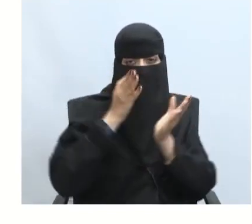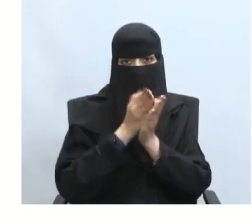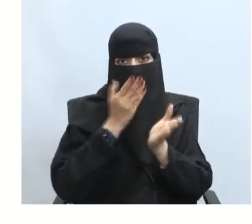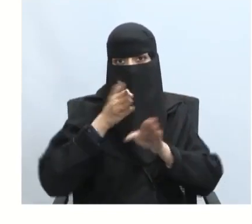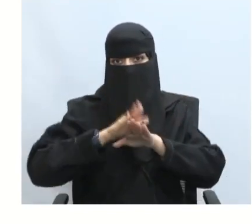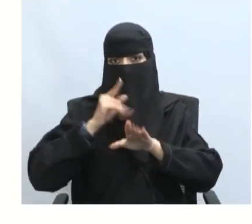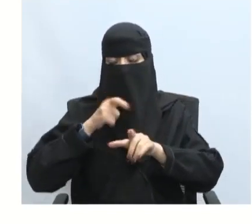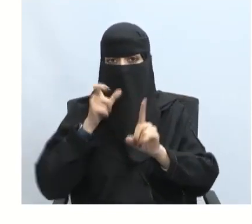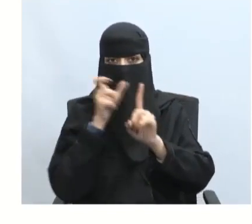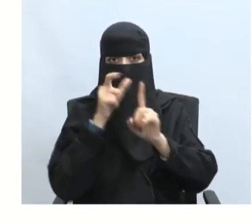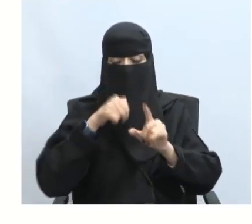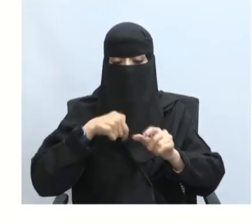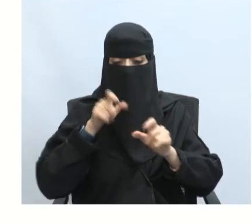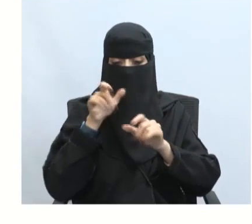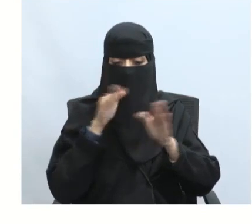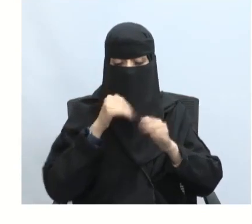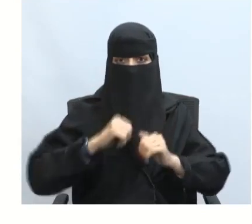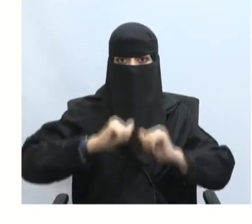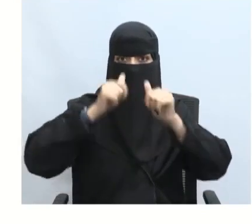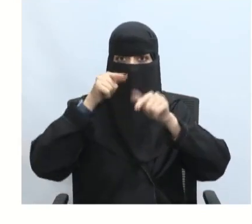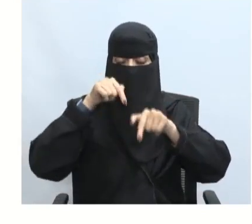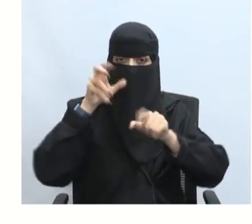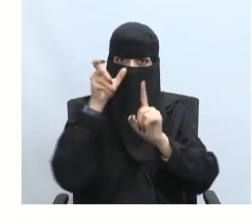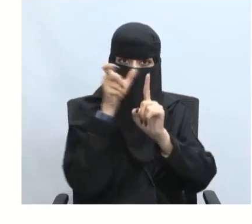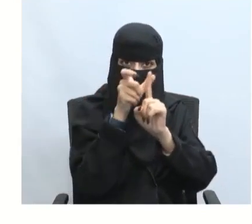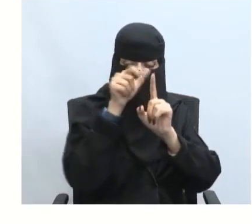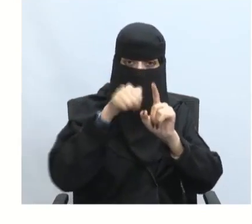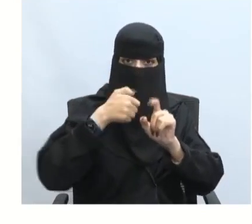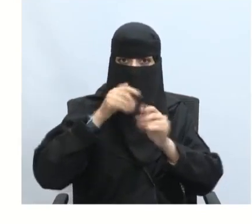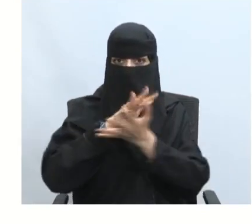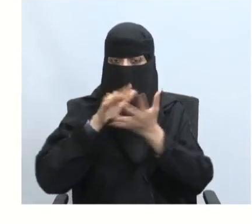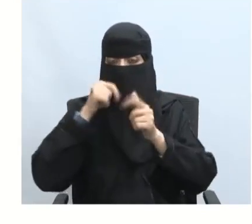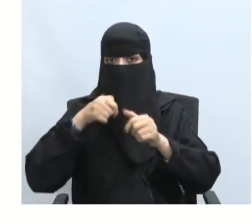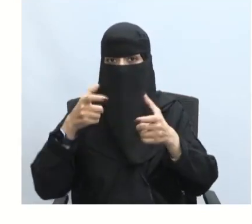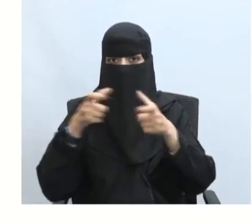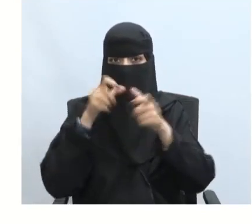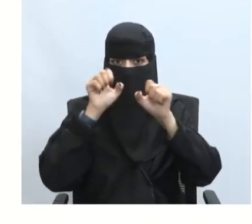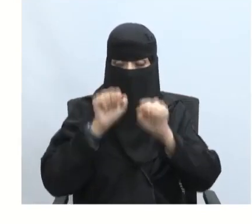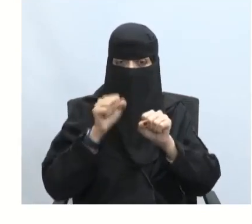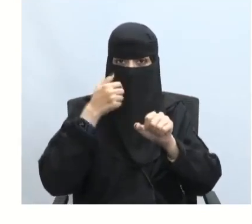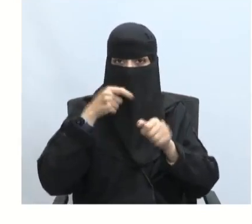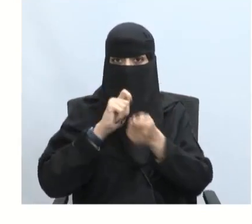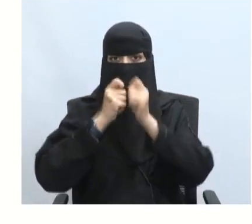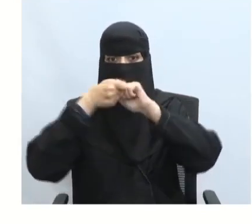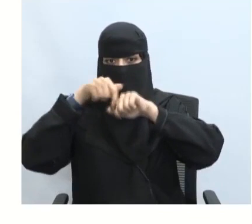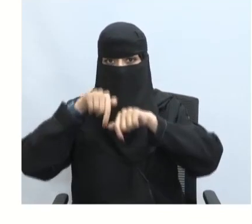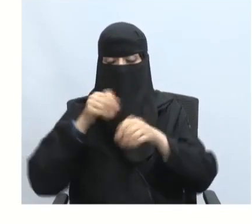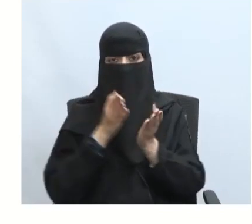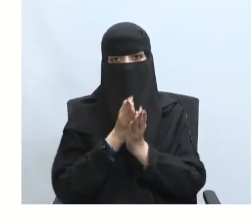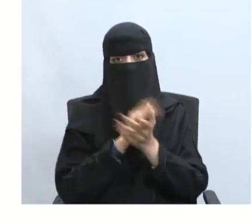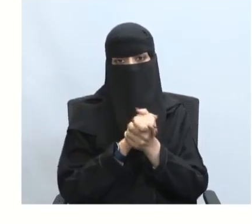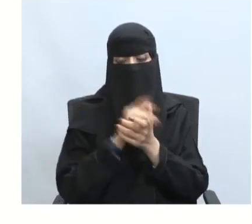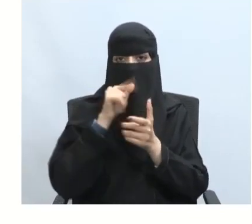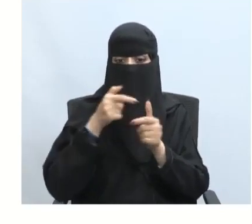على محاصرة الأزمة أقوم بمحاصرة الأزمة وتجميدها أو تحويل مسارها